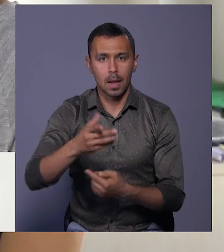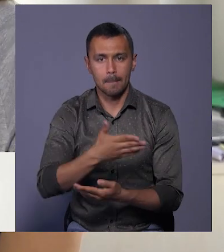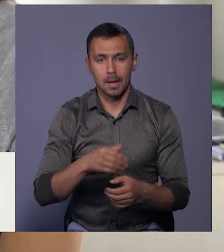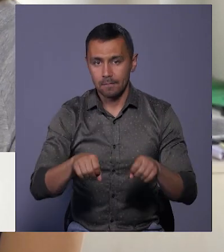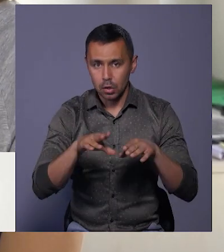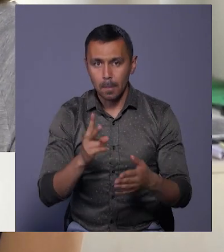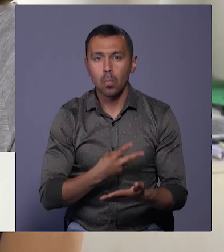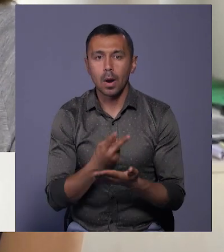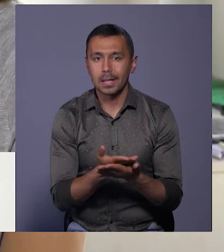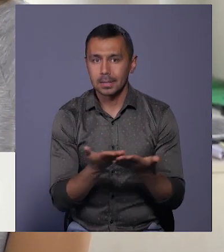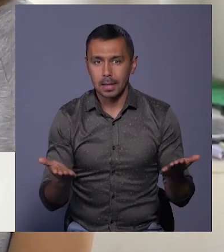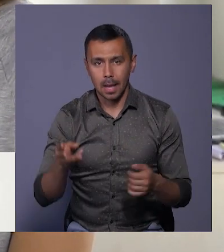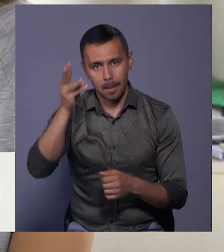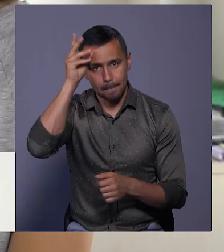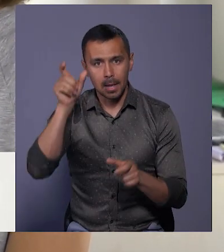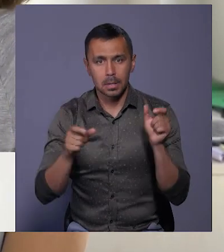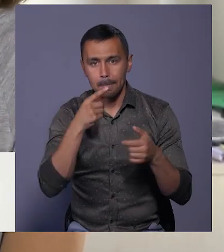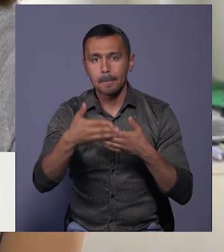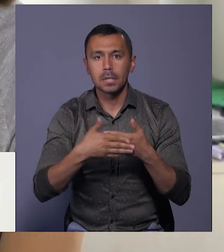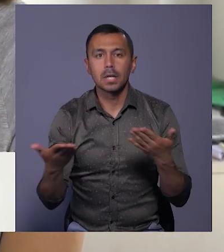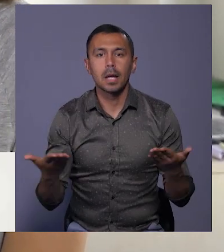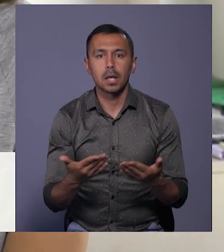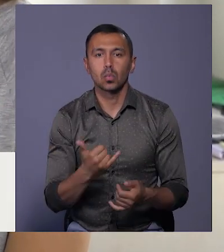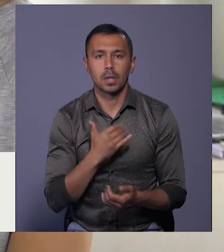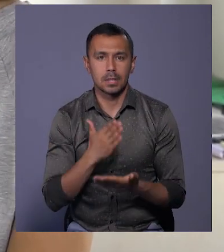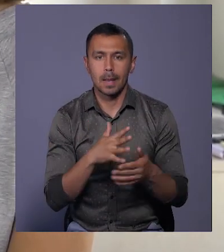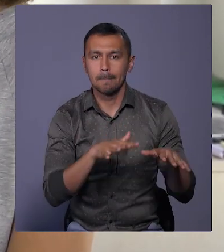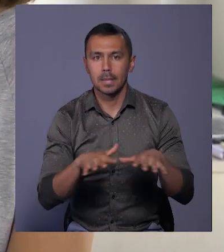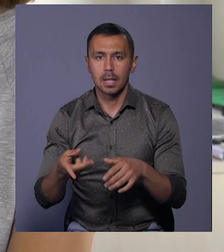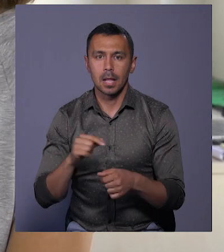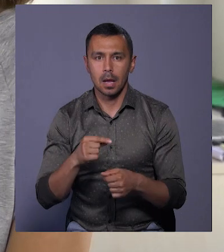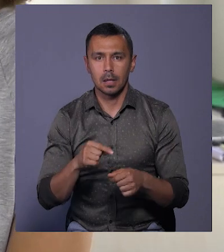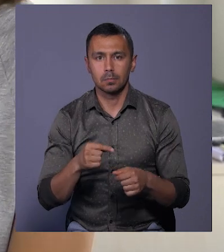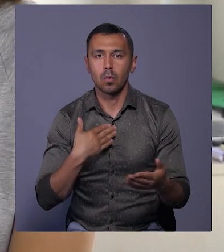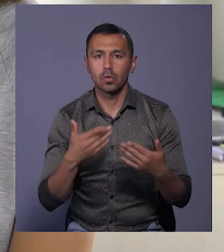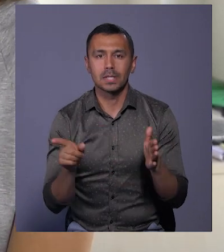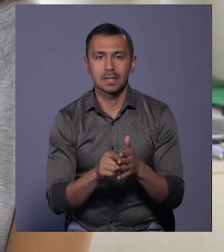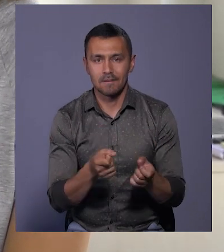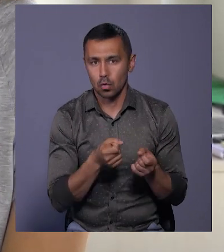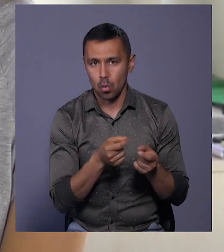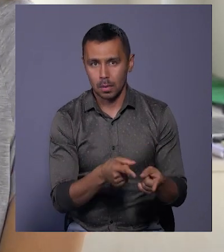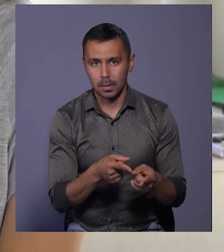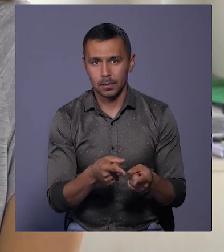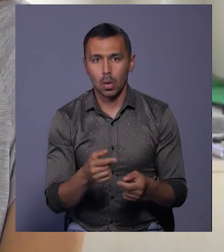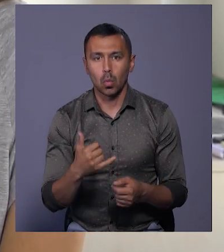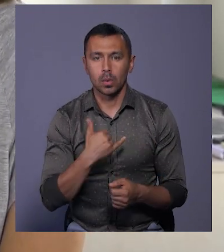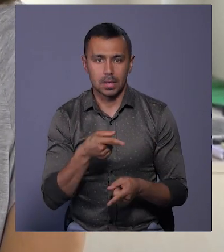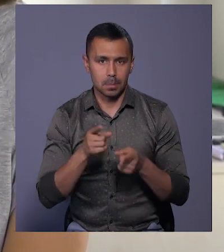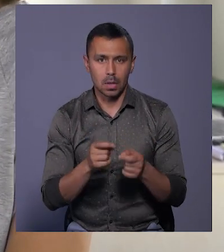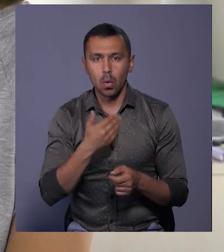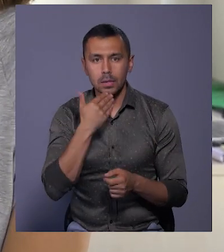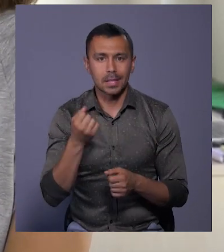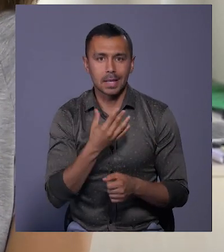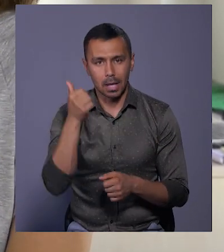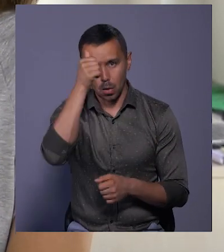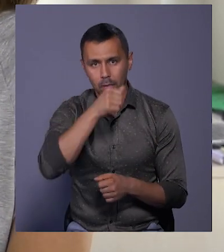показати хмельничанам ближче, які ж все-таки в нас є локації для поводження з відходами. Тобто у нас насправді за останні кілька